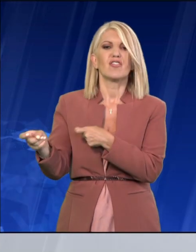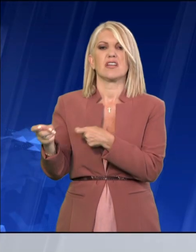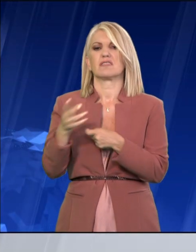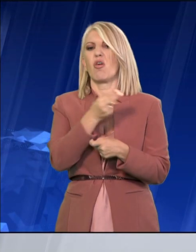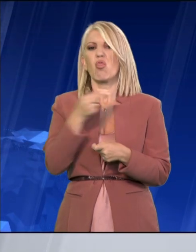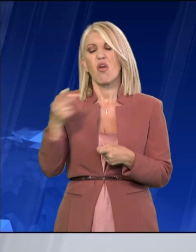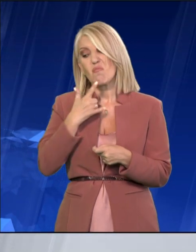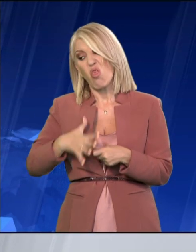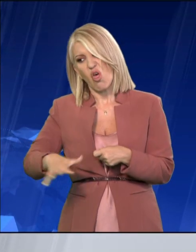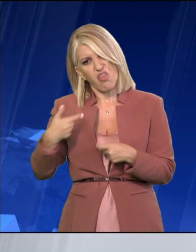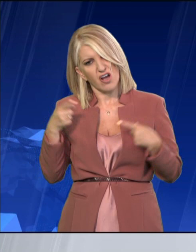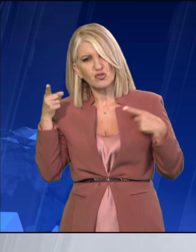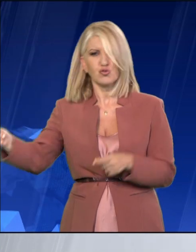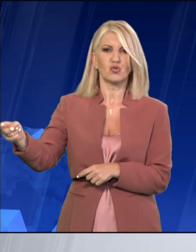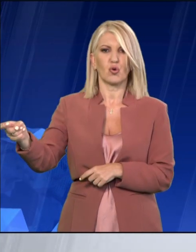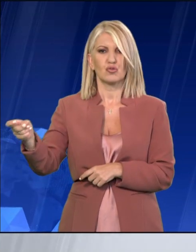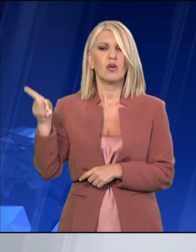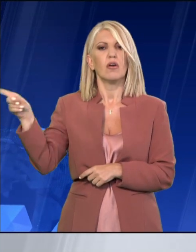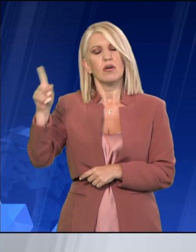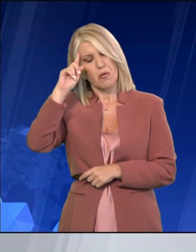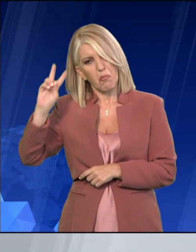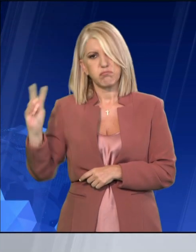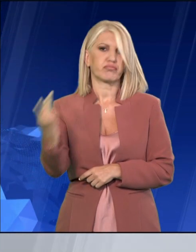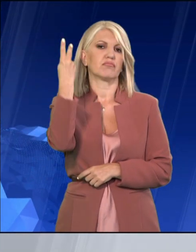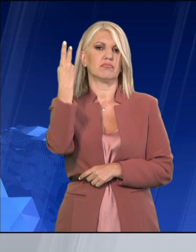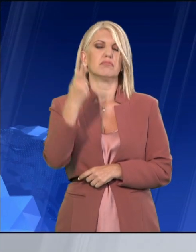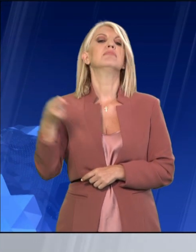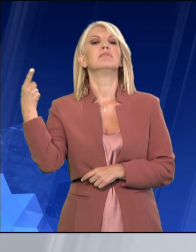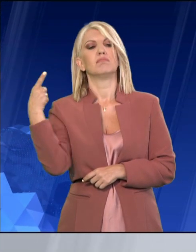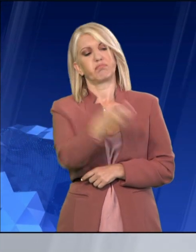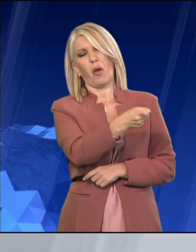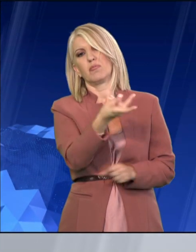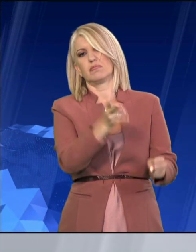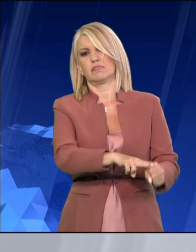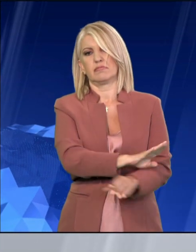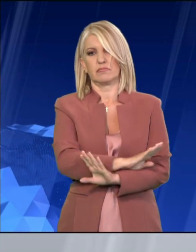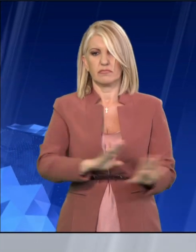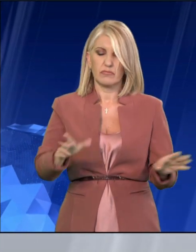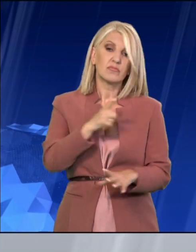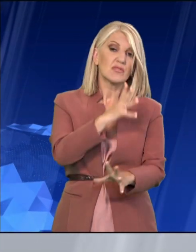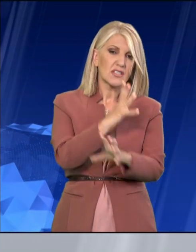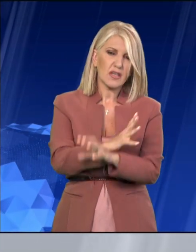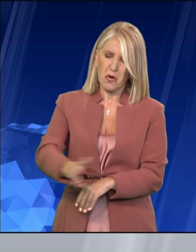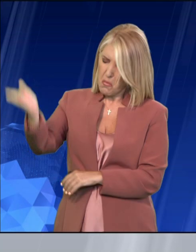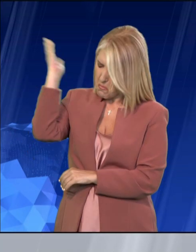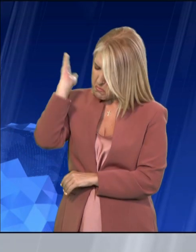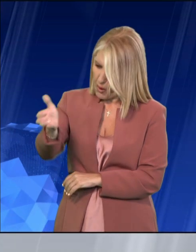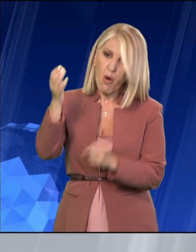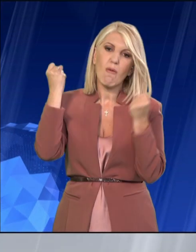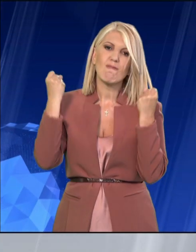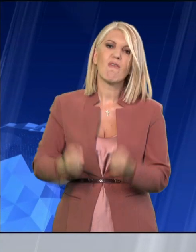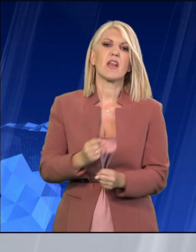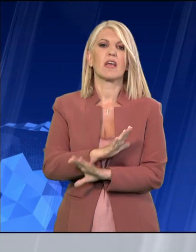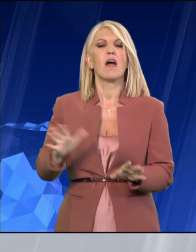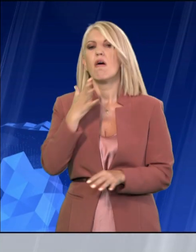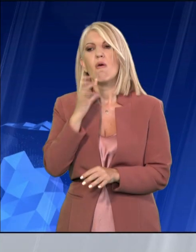πρόθεση να τον σκοτώσει. Ο πατέρας τριών παιδιών αντιμετωπίζει βαρύ κατηγορητήριο με τον Ισαγγελέα να του απαγγέλει κατηγορίες για ανθρωποκτονία με